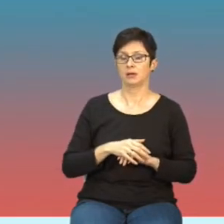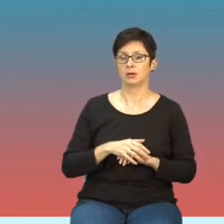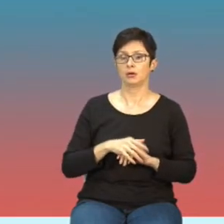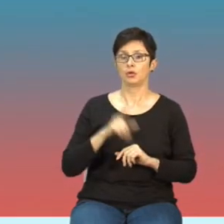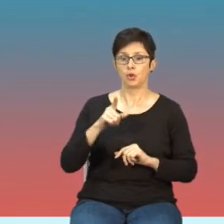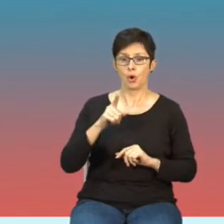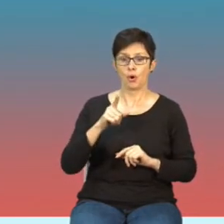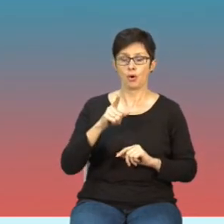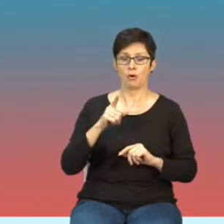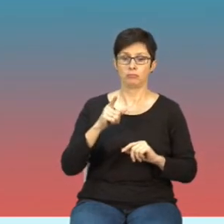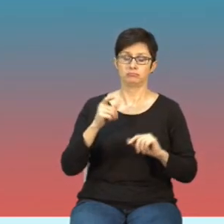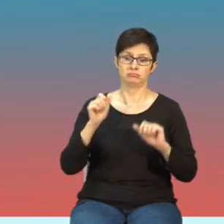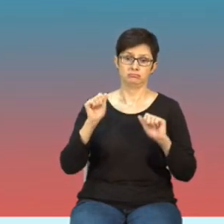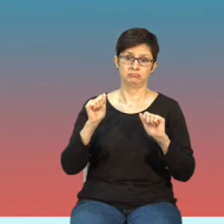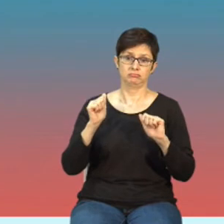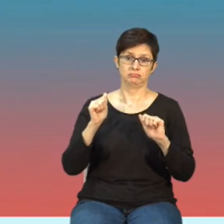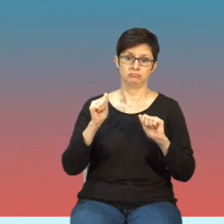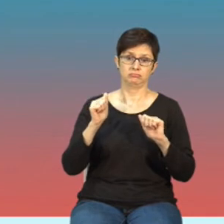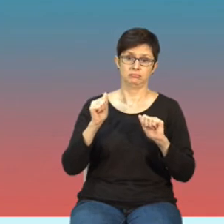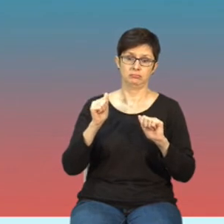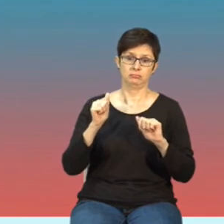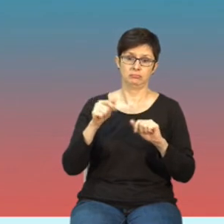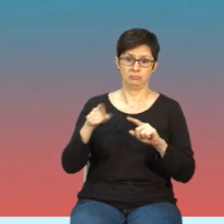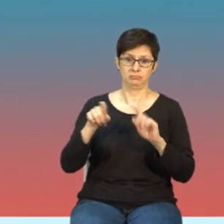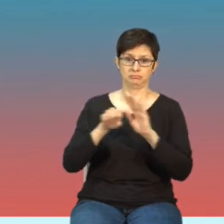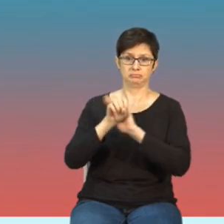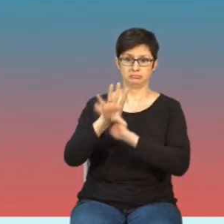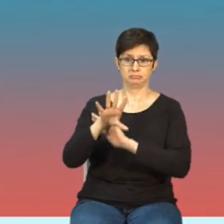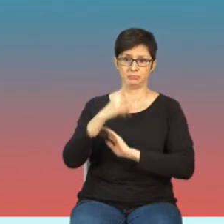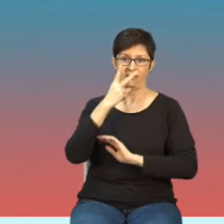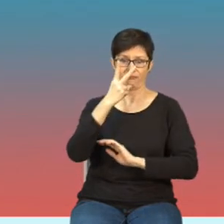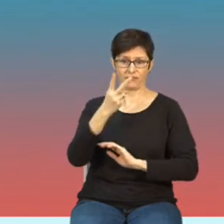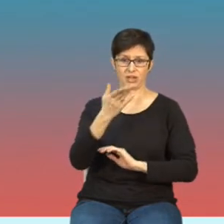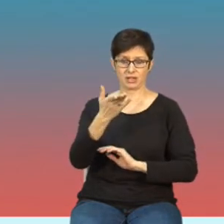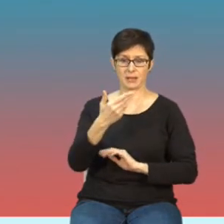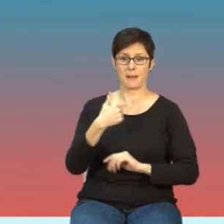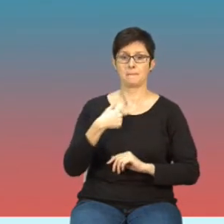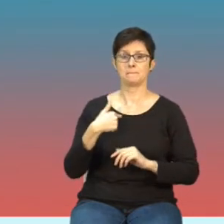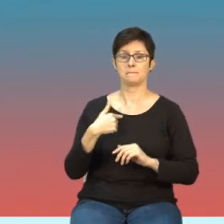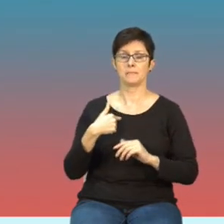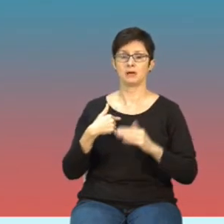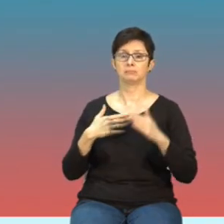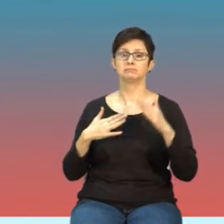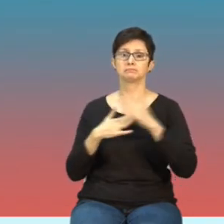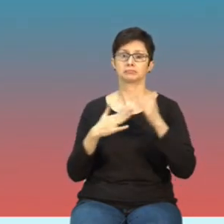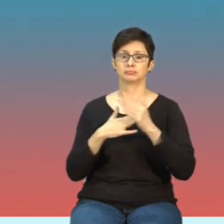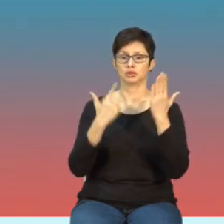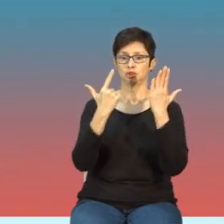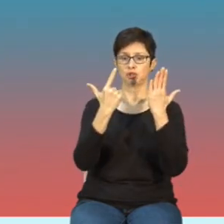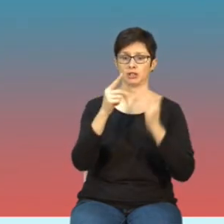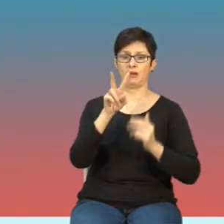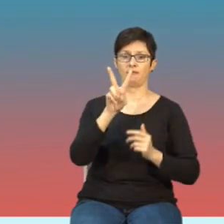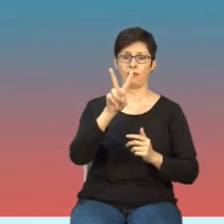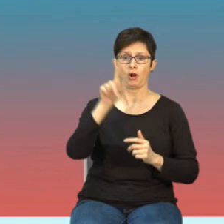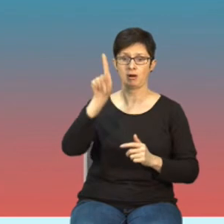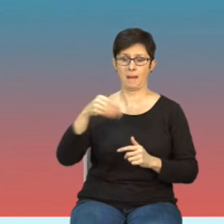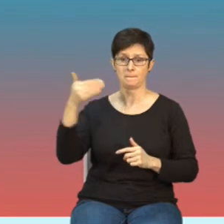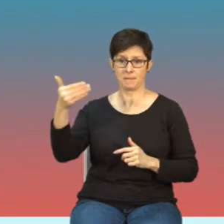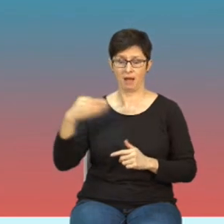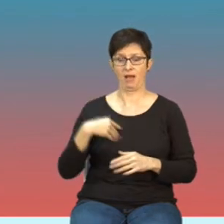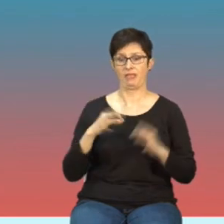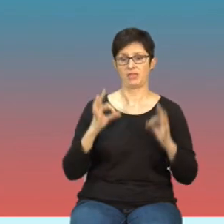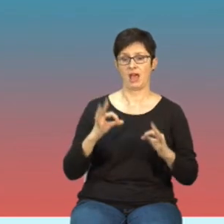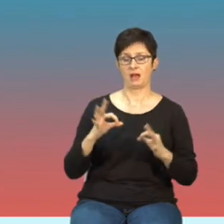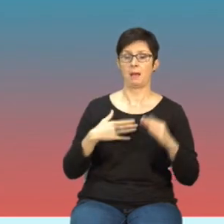stało się to co się stało macie państwo na tym slajdzie mieliśmy dopuszczalne pole 7 woltów na metr a w tej